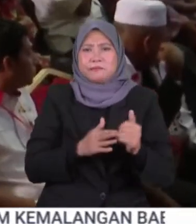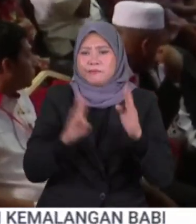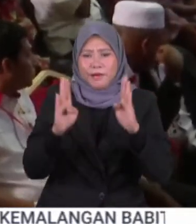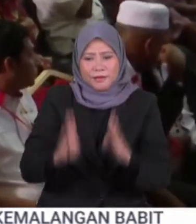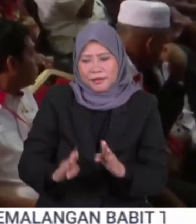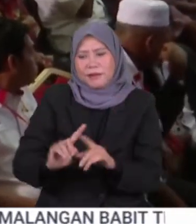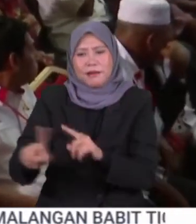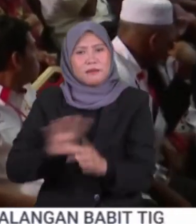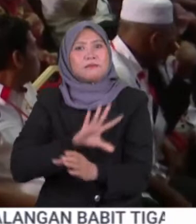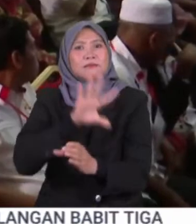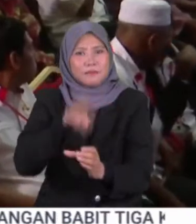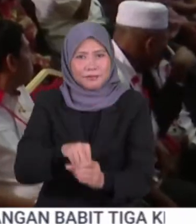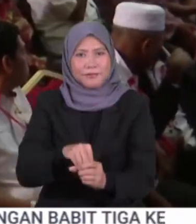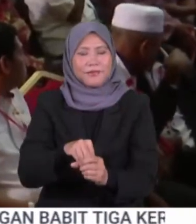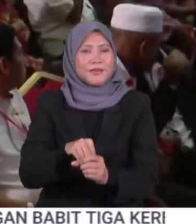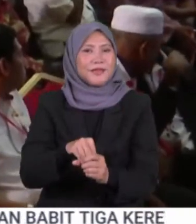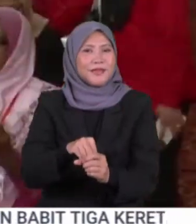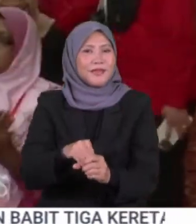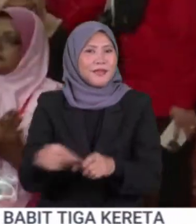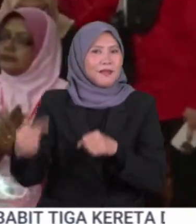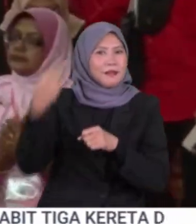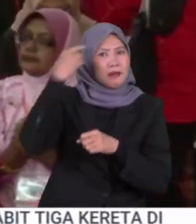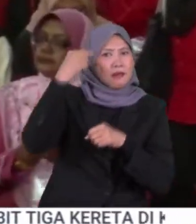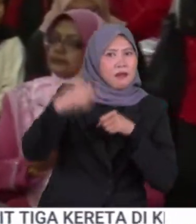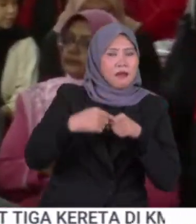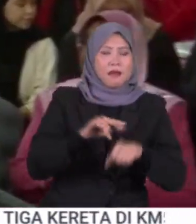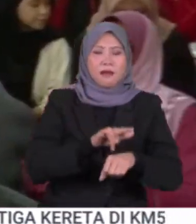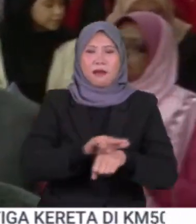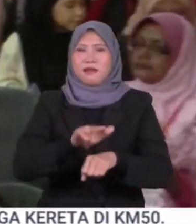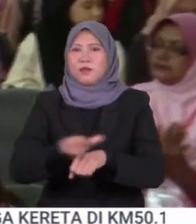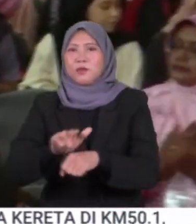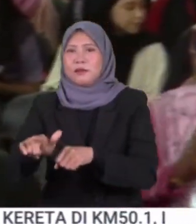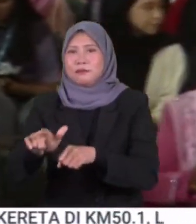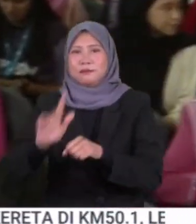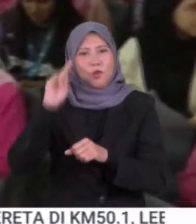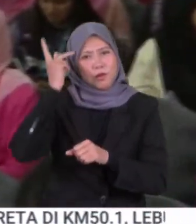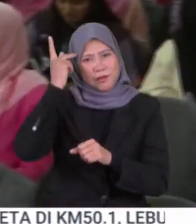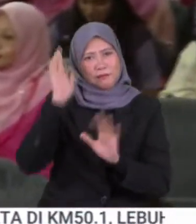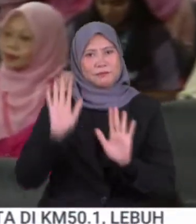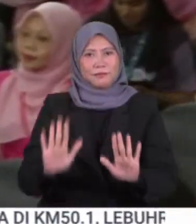Spekulasi itu hanyalah hasutan berbau politik